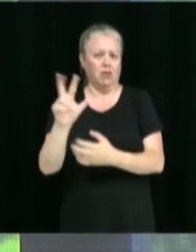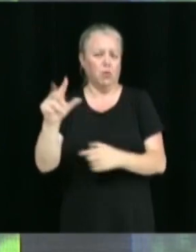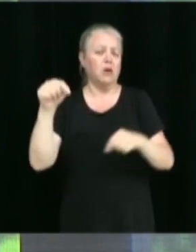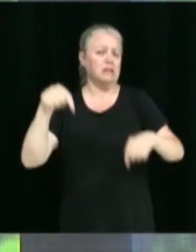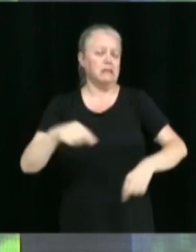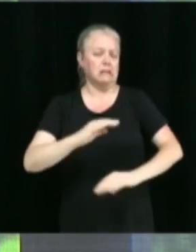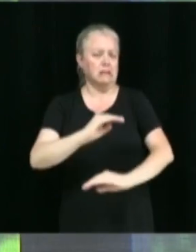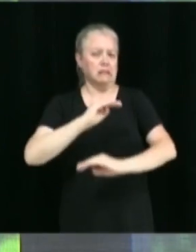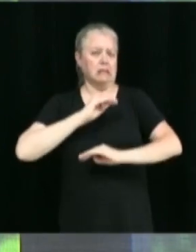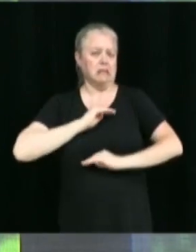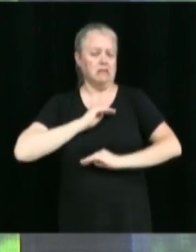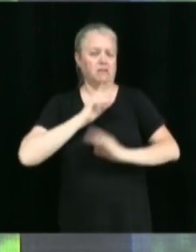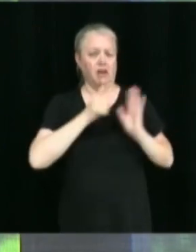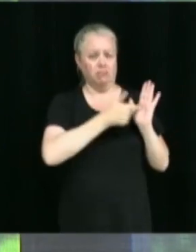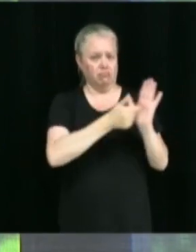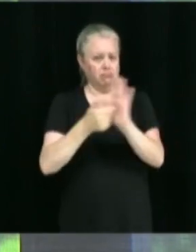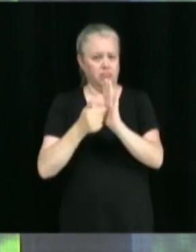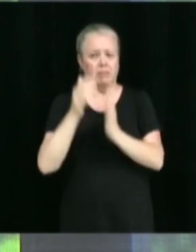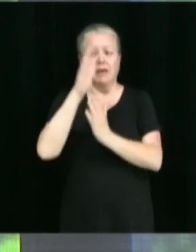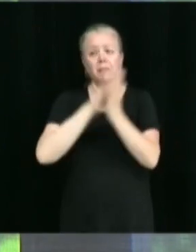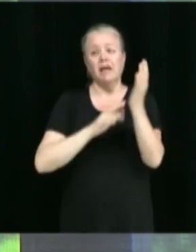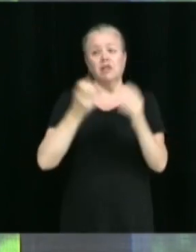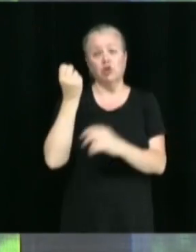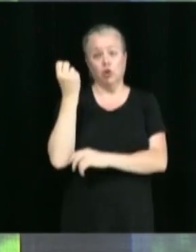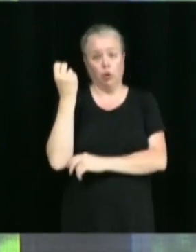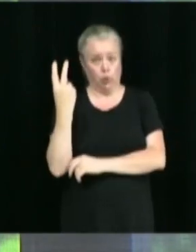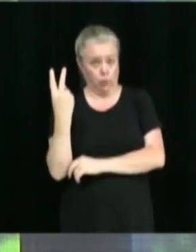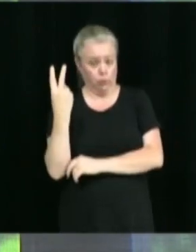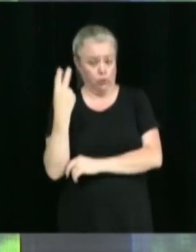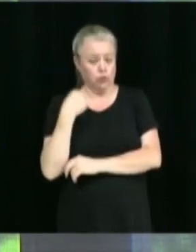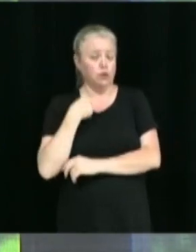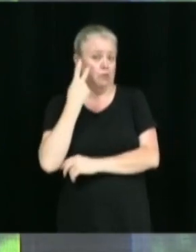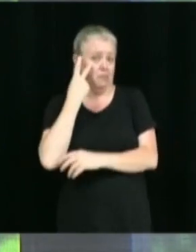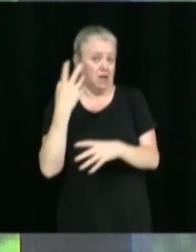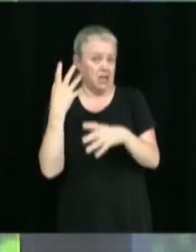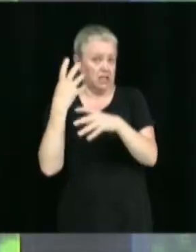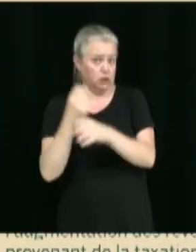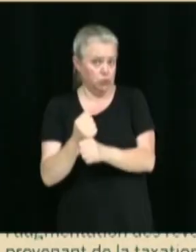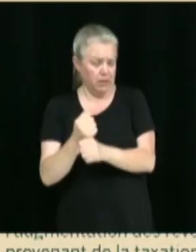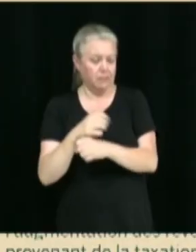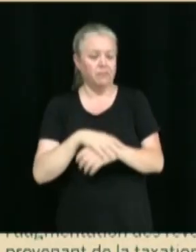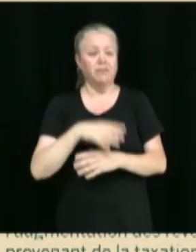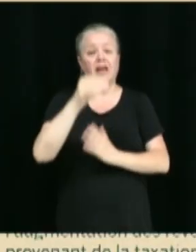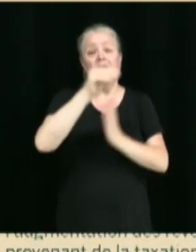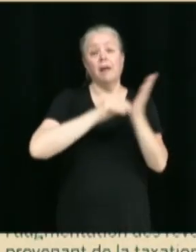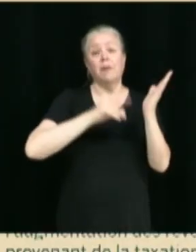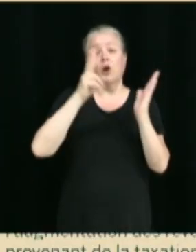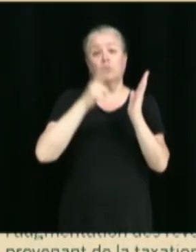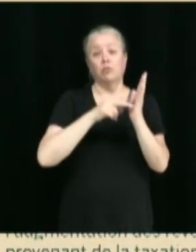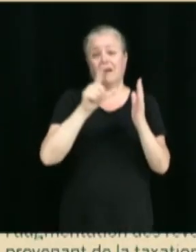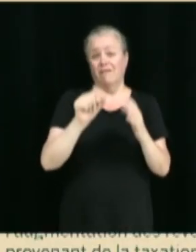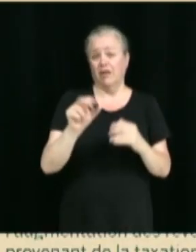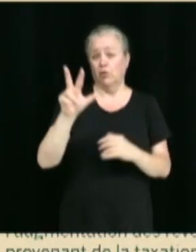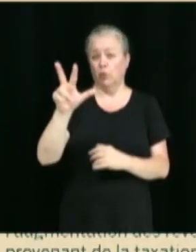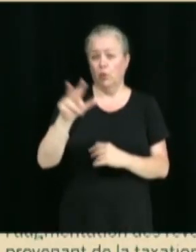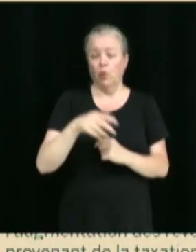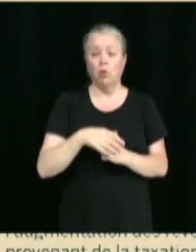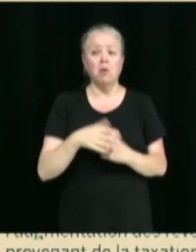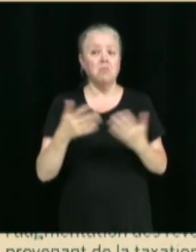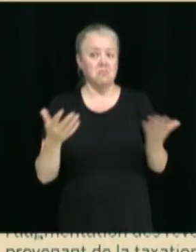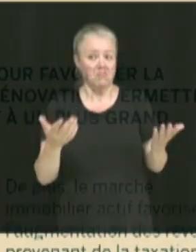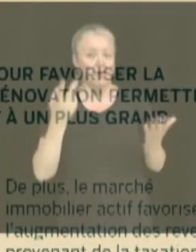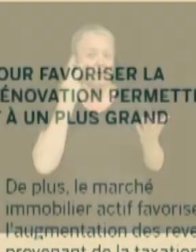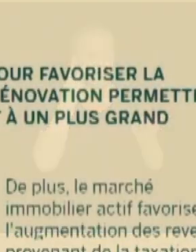bilans qu'on vous présente. Puis à la page 12, vous pouvez voir en résumé que le rapport 2023 démontre, bien entendu, une saine